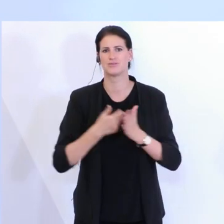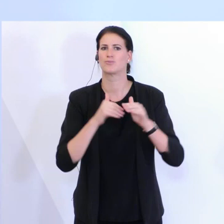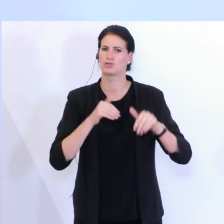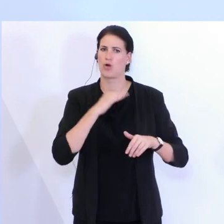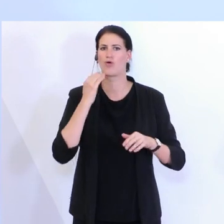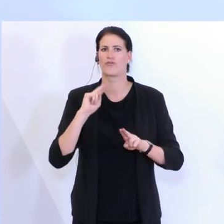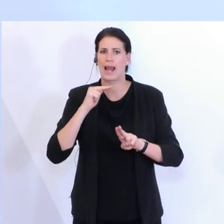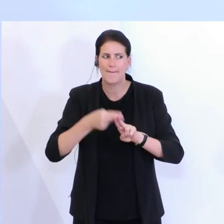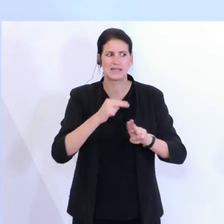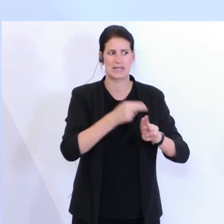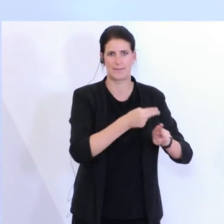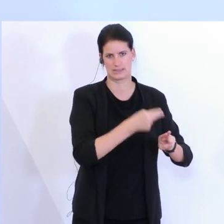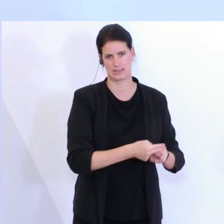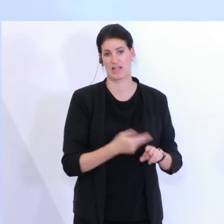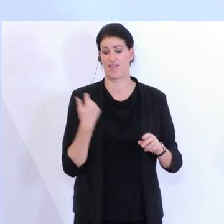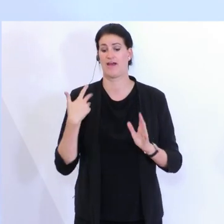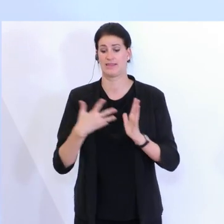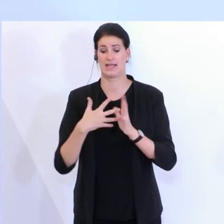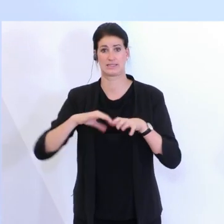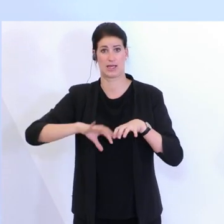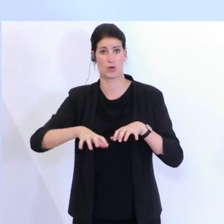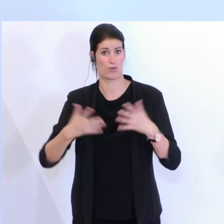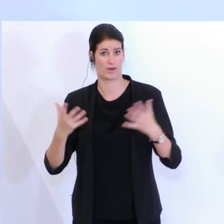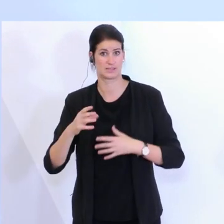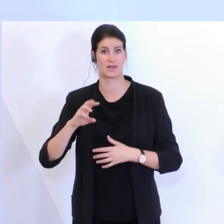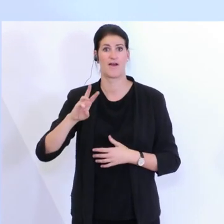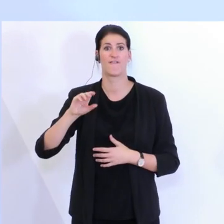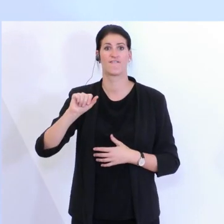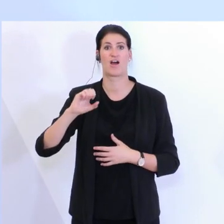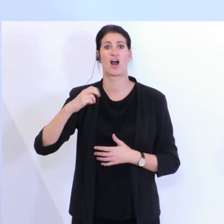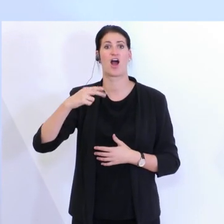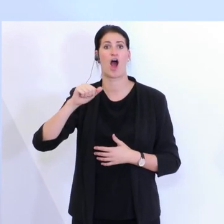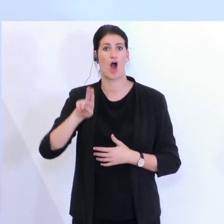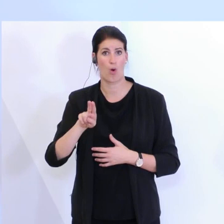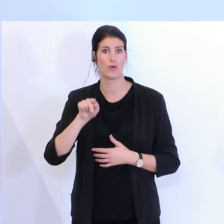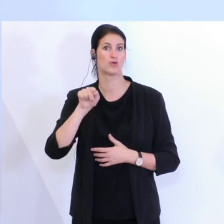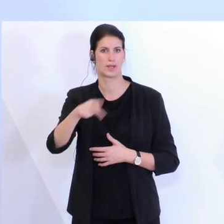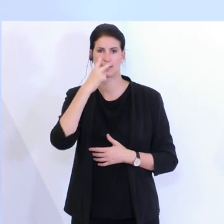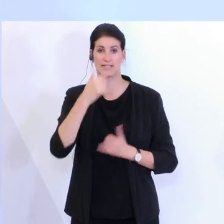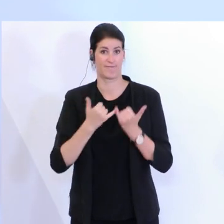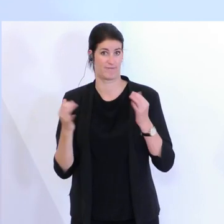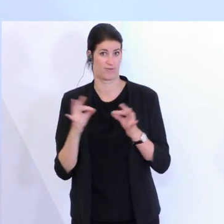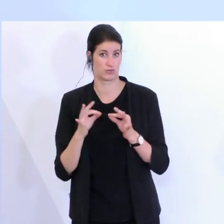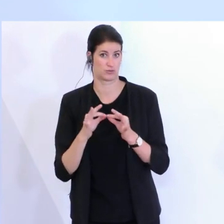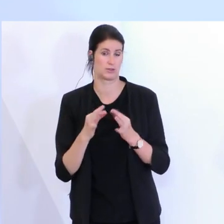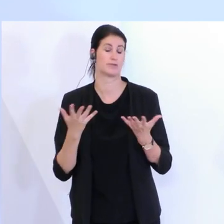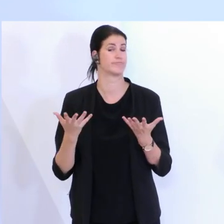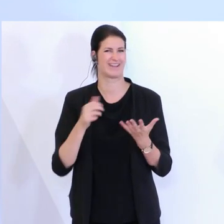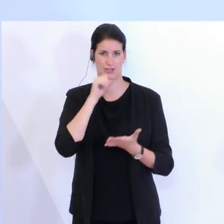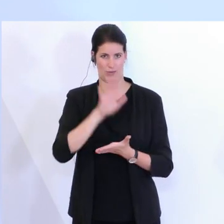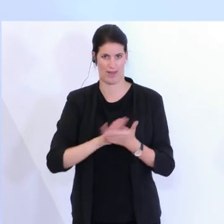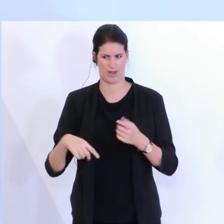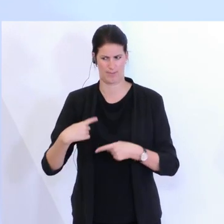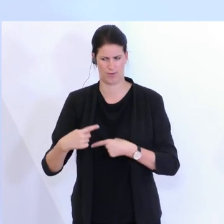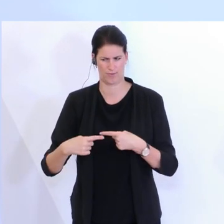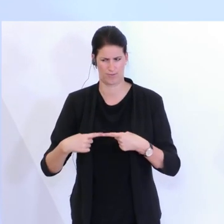lernen. Wir haben ja auch als Testregion Wachau daraus gelernt, haben gesehen, wie das funktioniert. Es ist oft nicht so einfach, bis man mal diese Abläufe im Griff